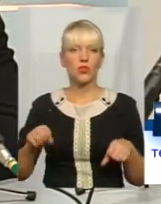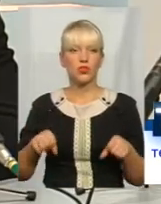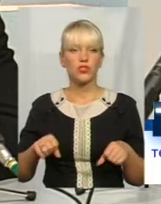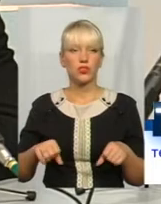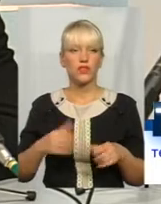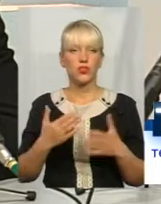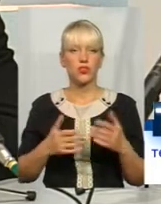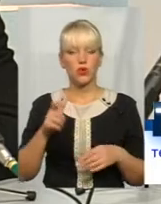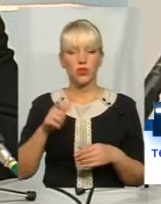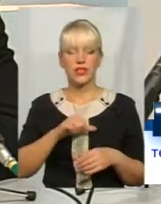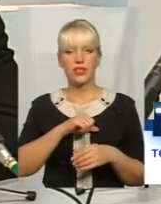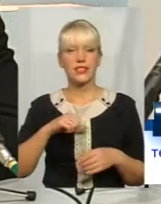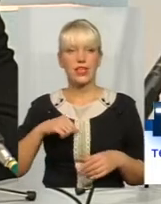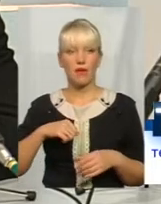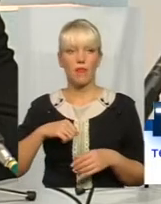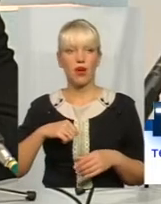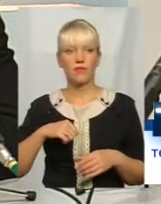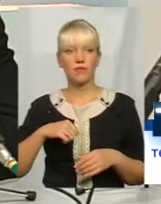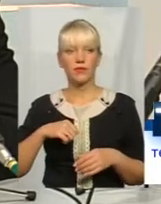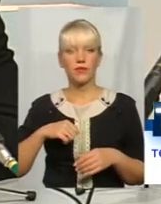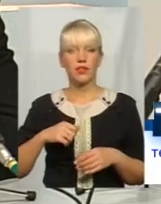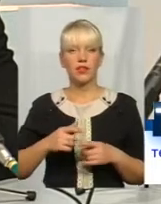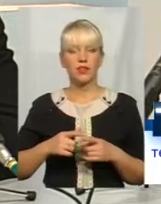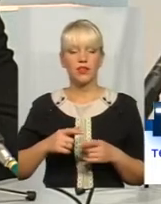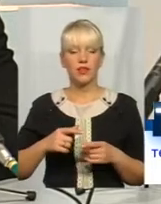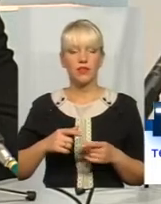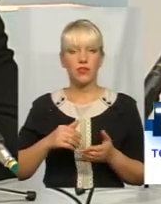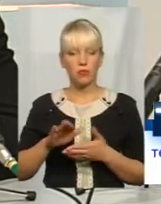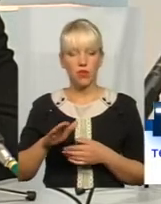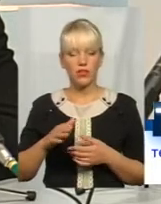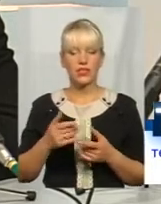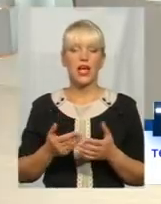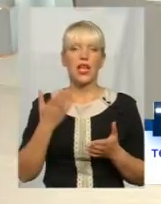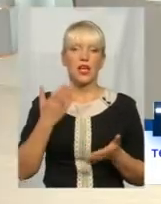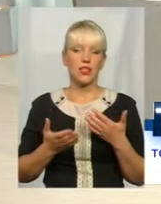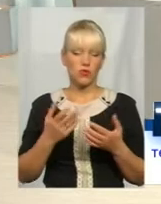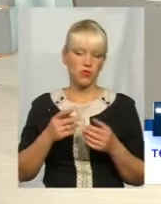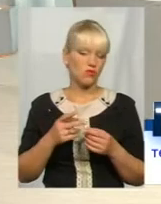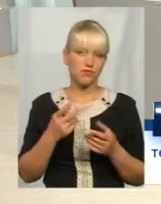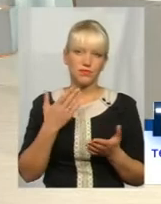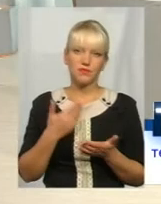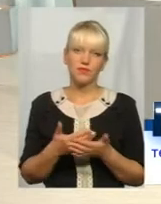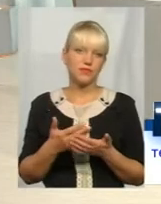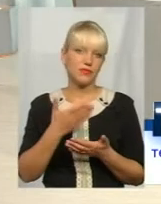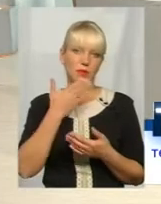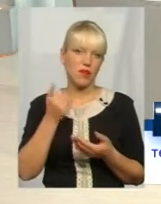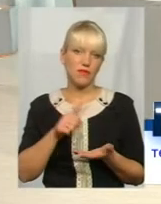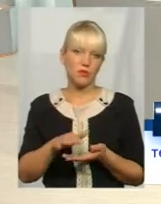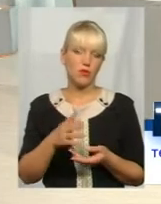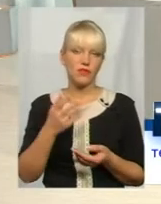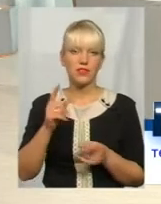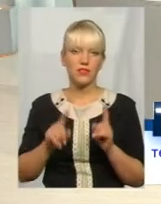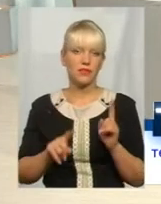якщо людина вже сама відмовилась, тому що комісія може відмовити лише в тому, ну, майже немає. Це буквально одиниці, коли